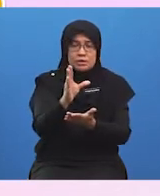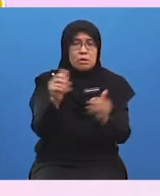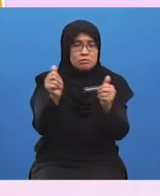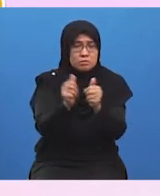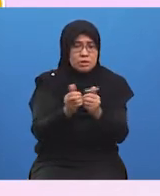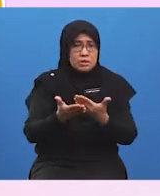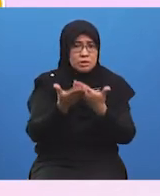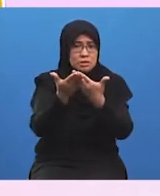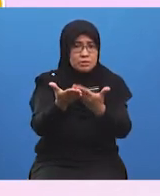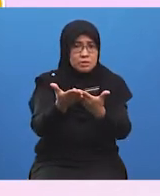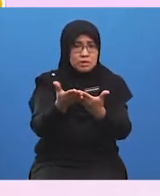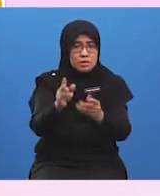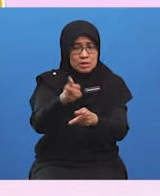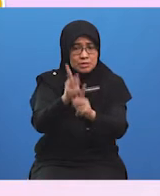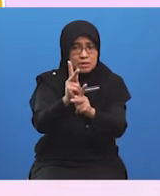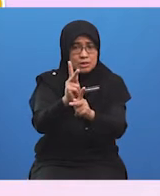mudah dan grant.